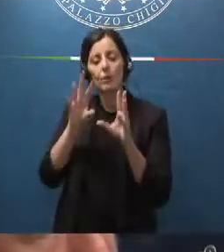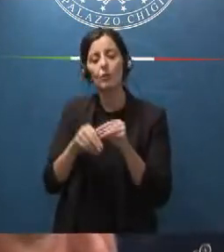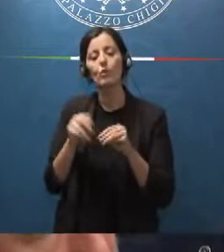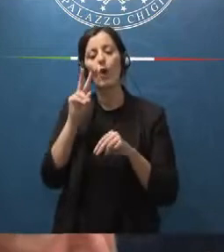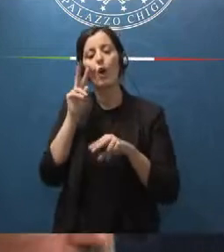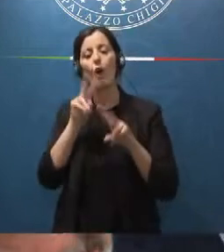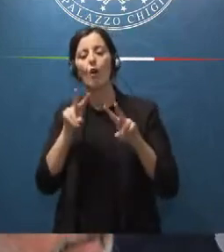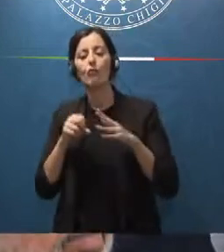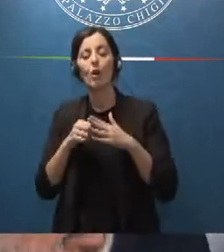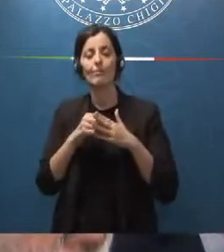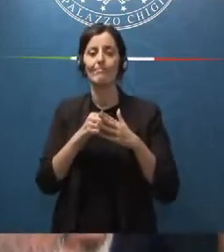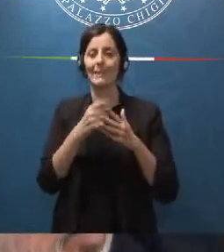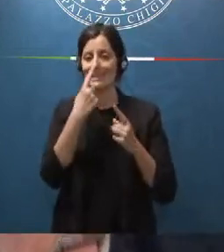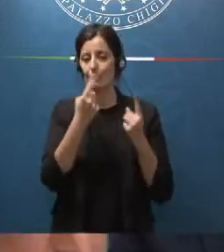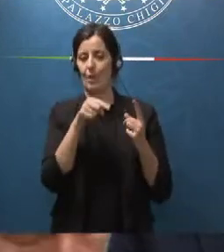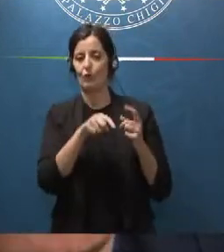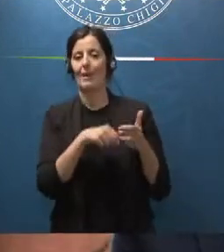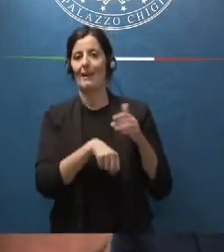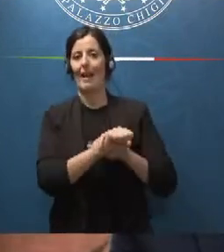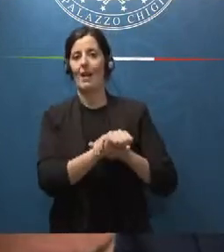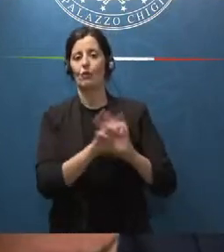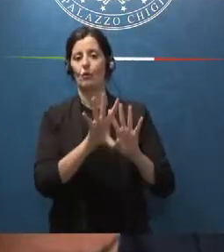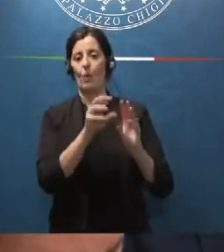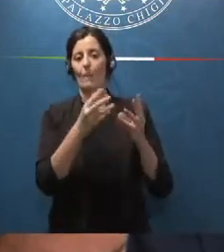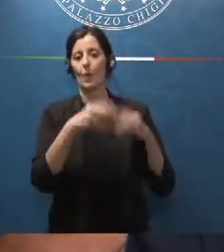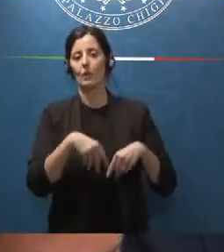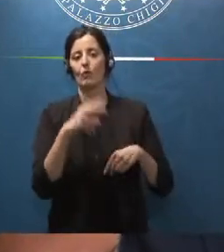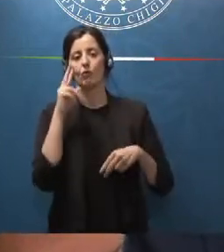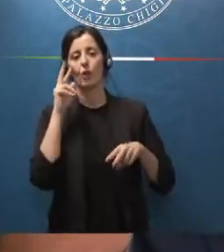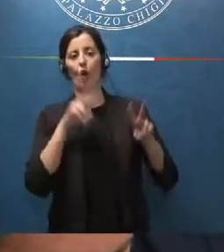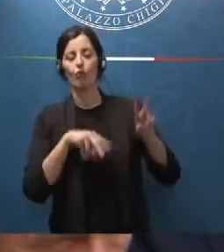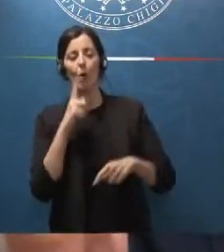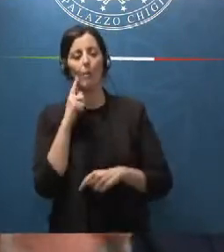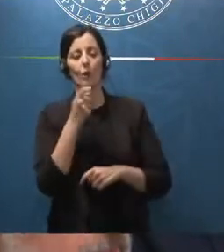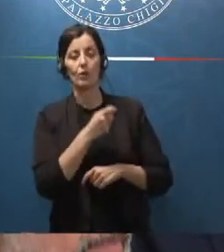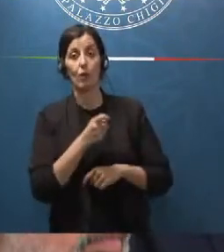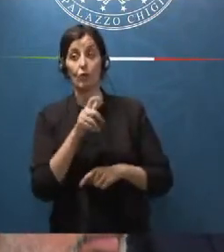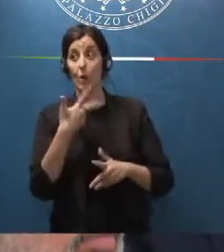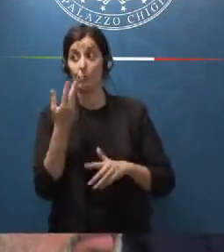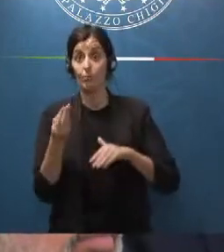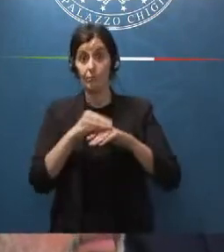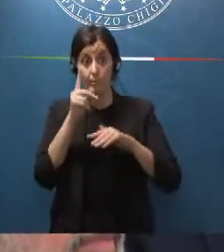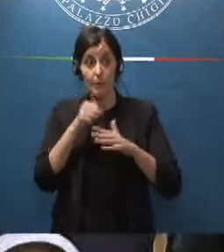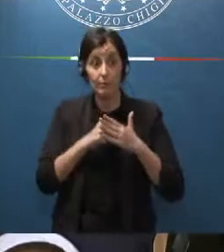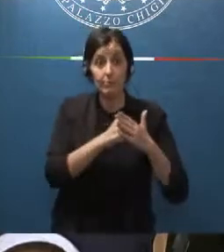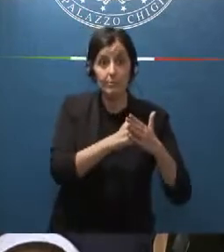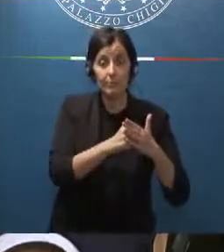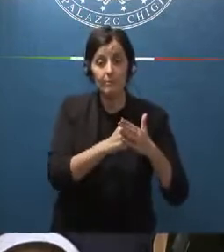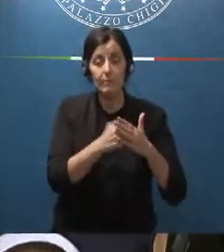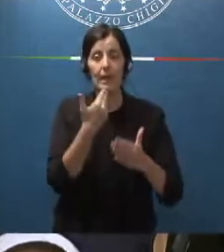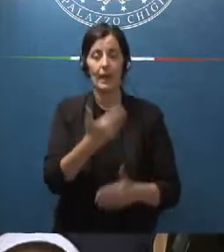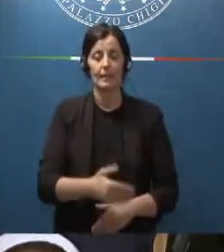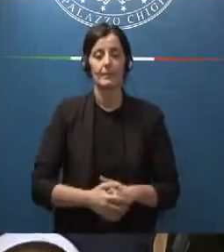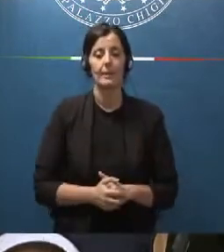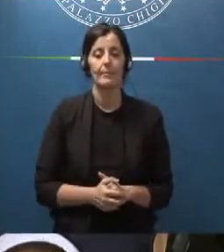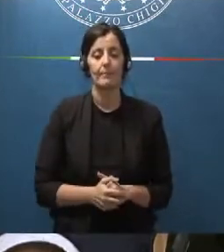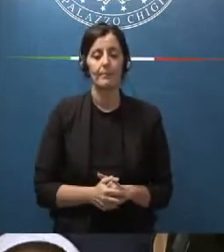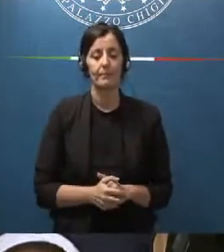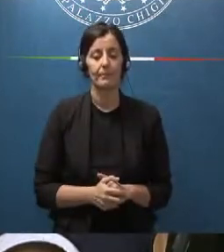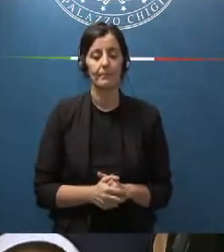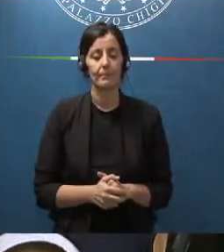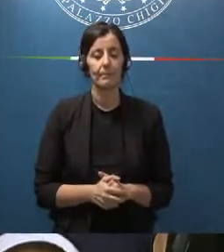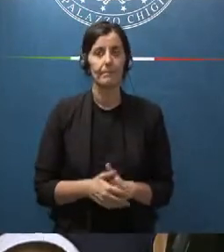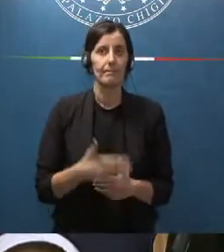nel caso del calcio diciamo questo meccanismo di monitoraggio e di controllo grazie grazie a te diciamo che